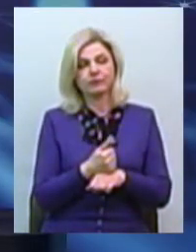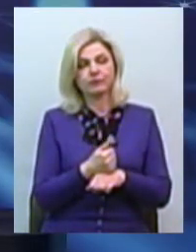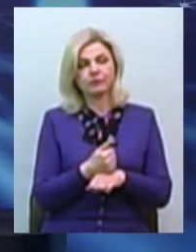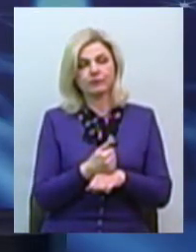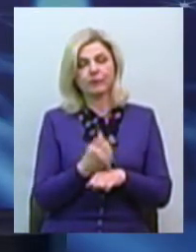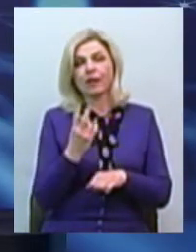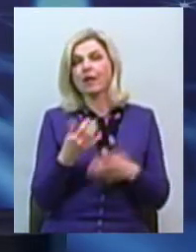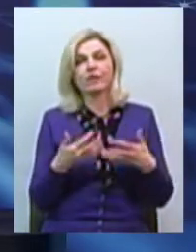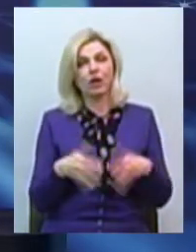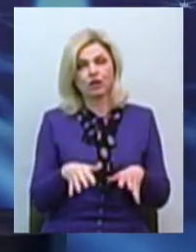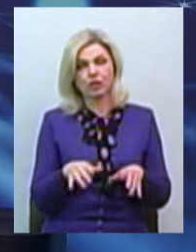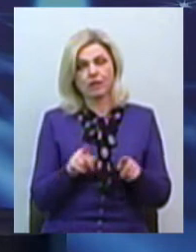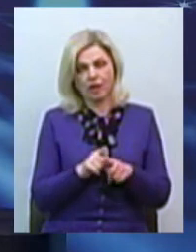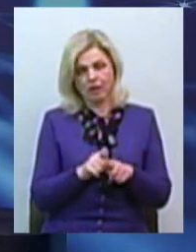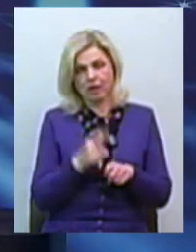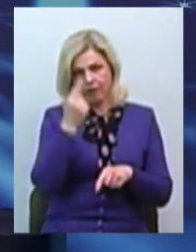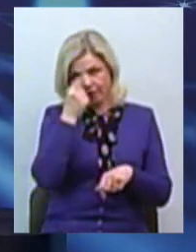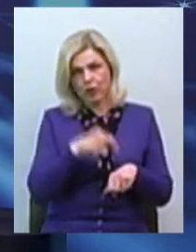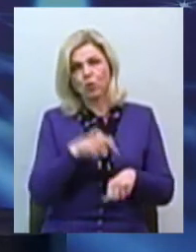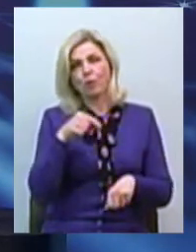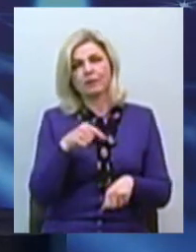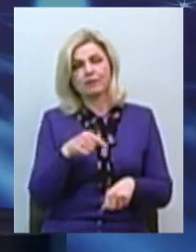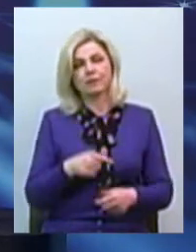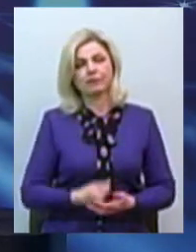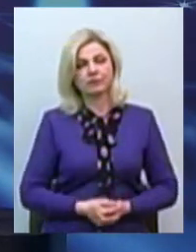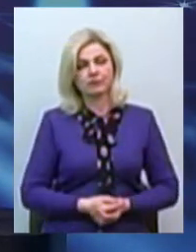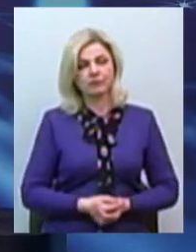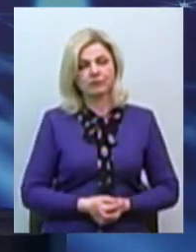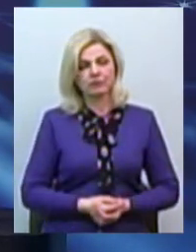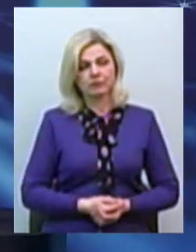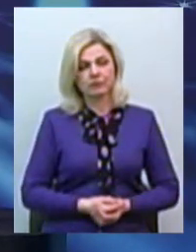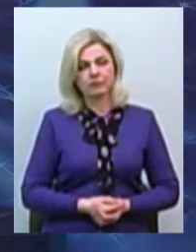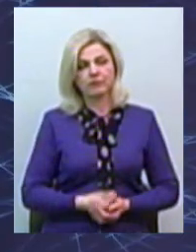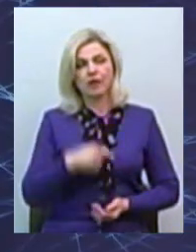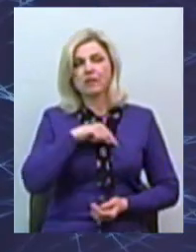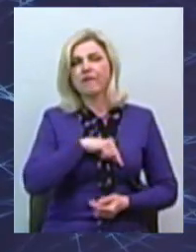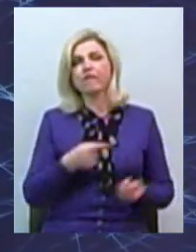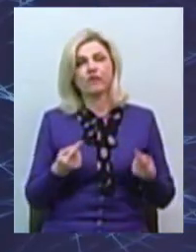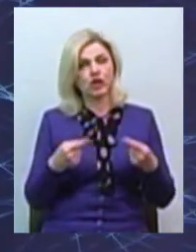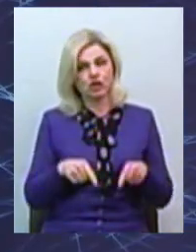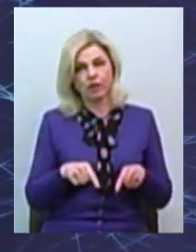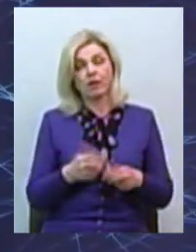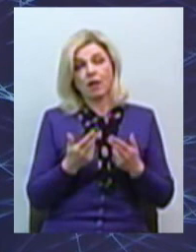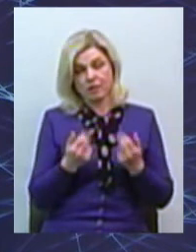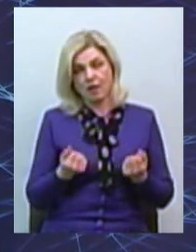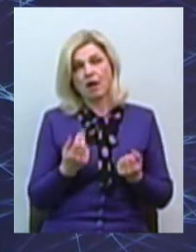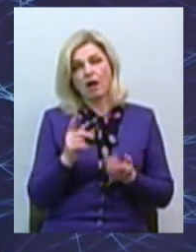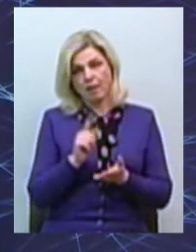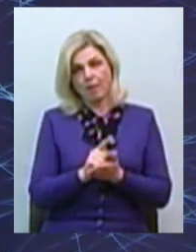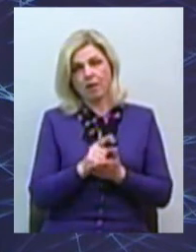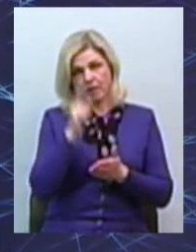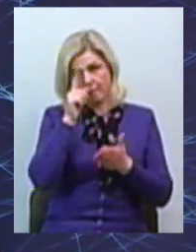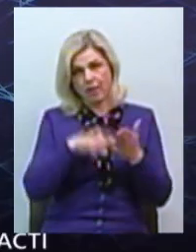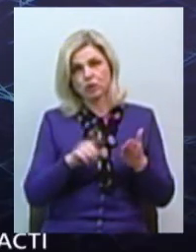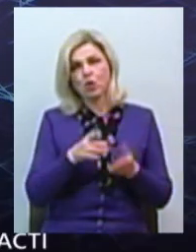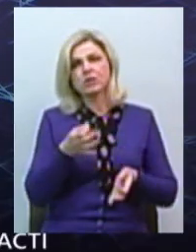свідомість і не впадати у відчай. Так, звичайно, головне, мати впевненість в тому, що